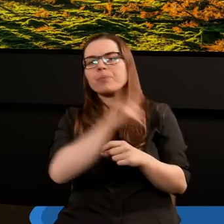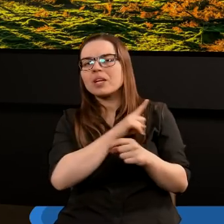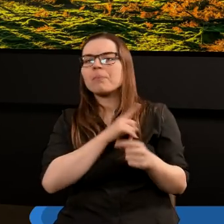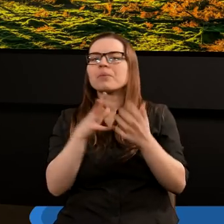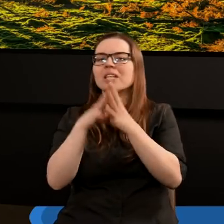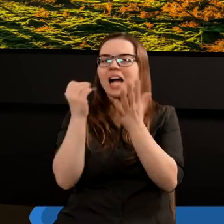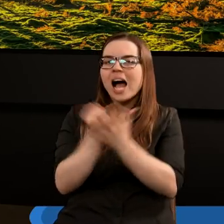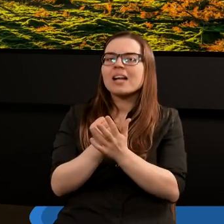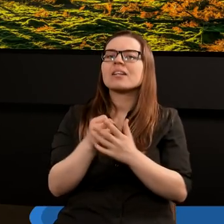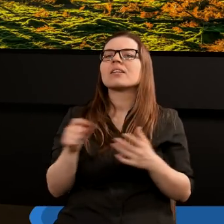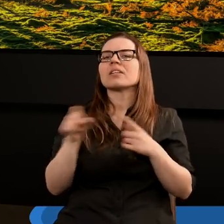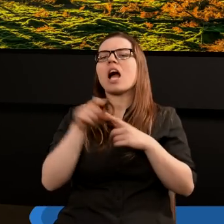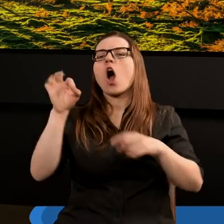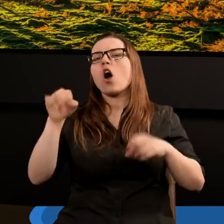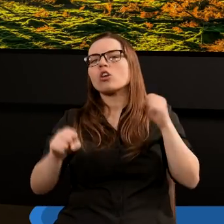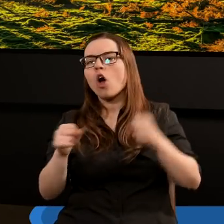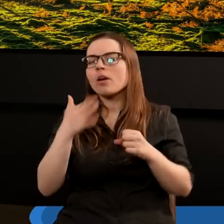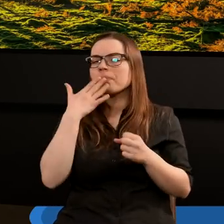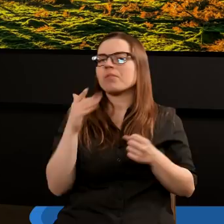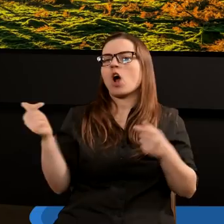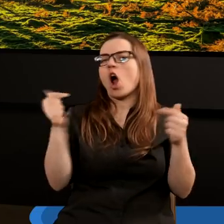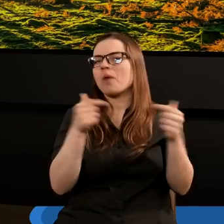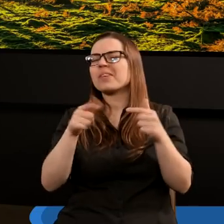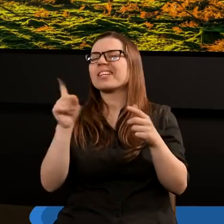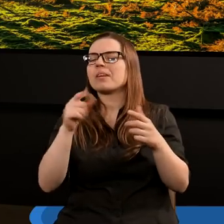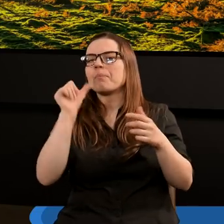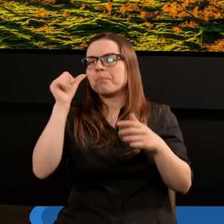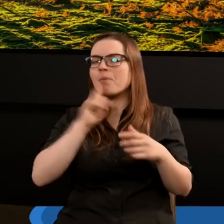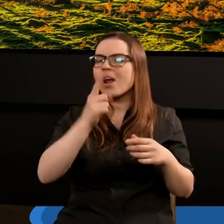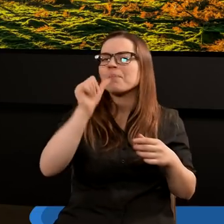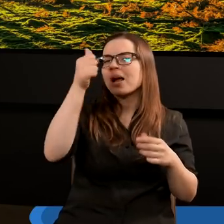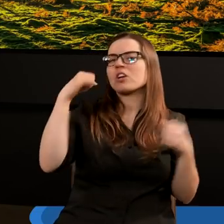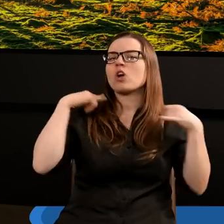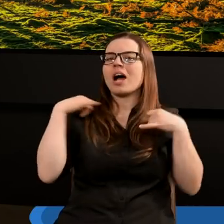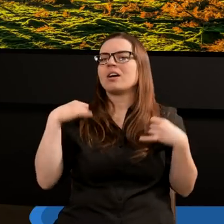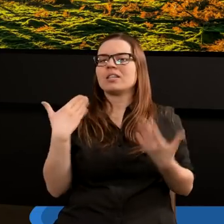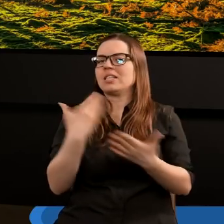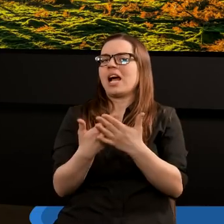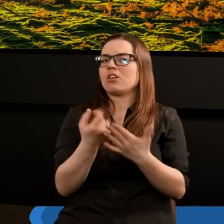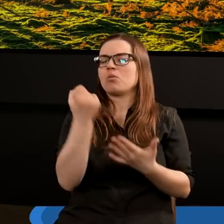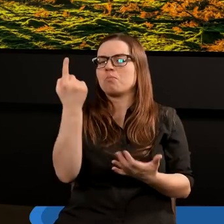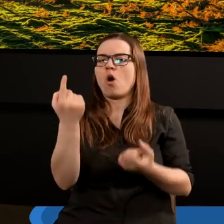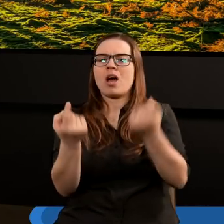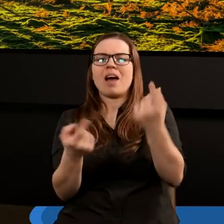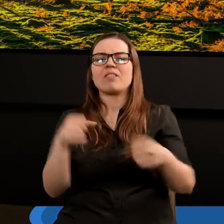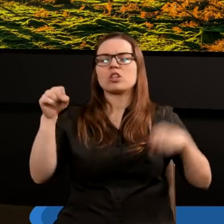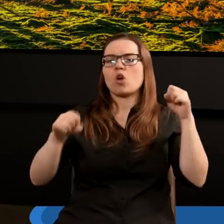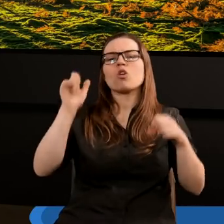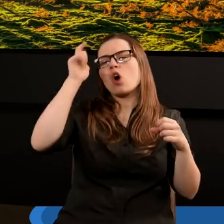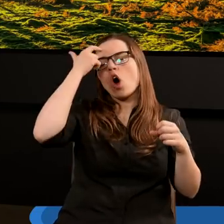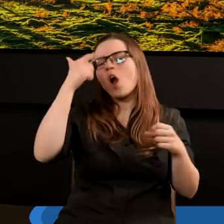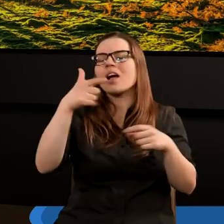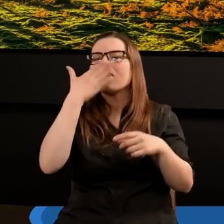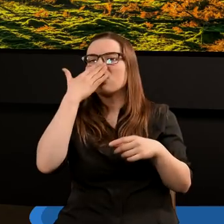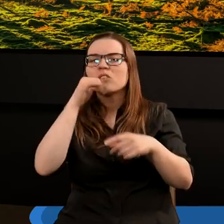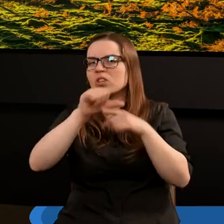przykazań, tam jest mowa również o sądzie. Zwróćcie uwagę, jak to koresponduje z poselstwem pierwszego anioła. Dlaczego tu się pojawia sąd? Jaka jest jego